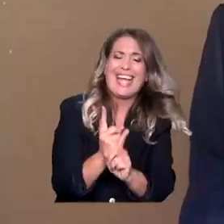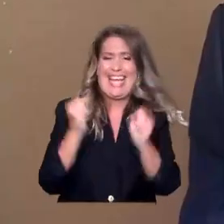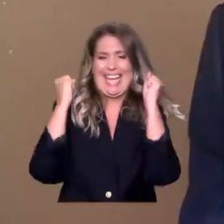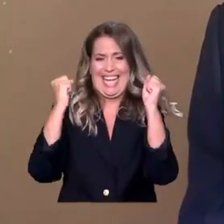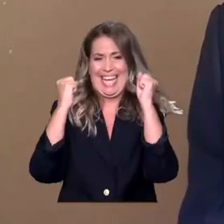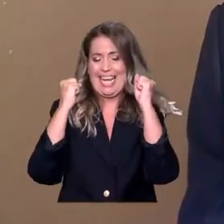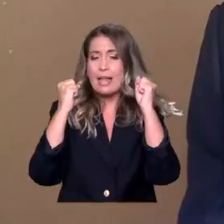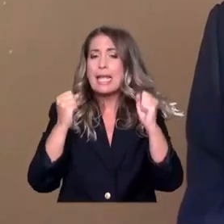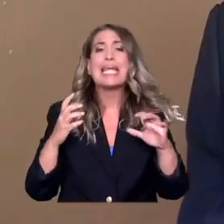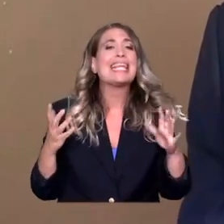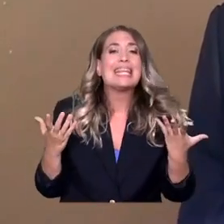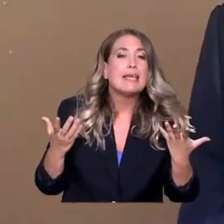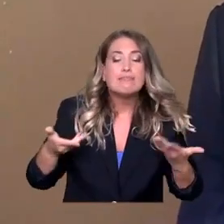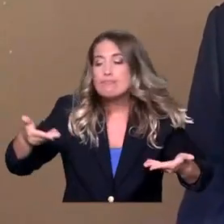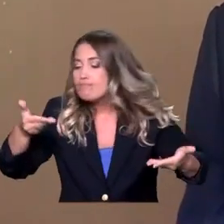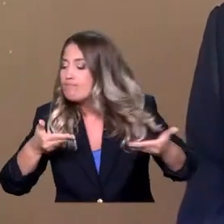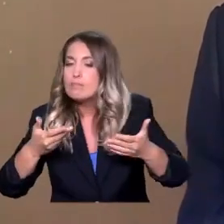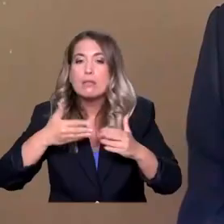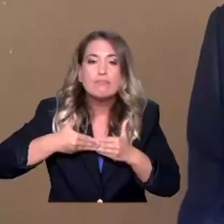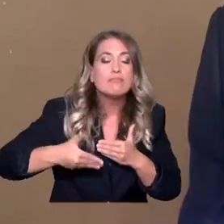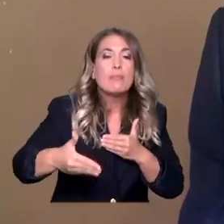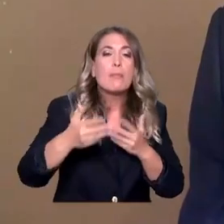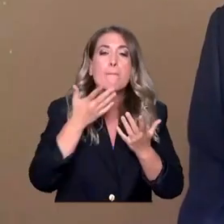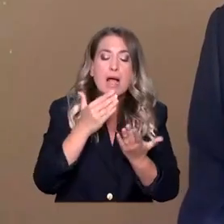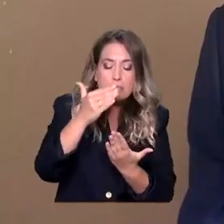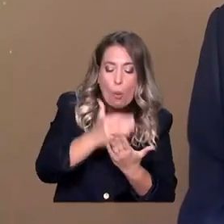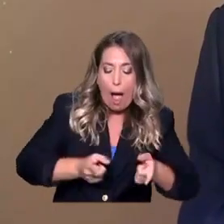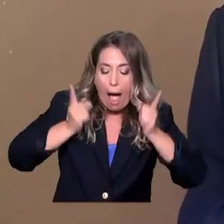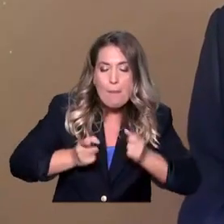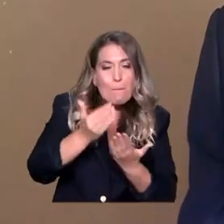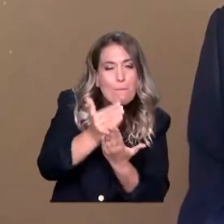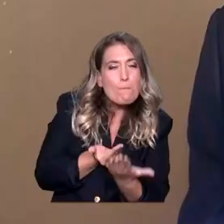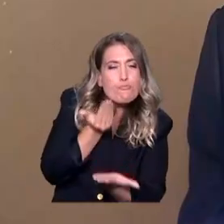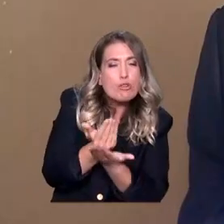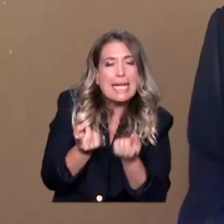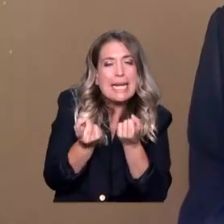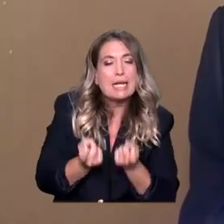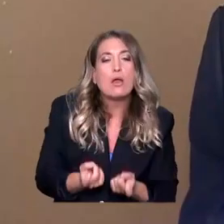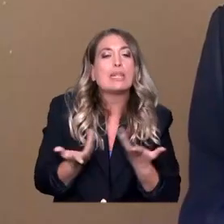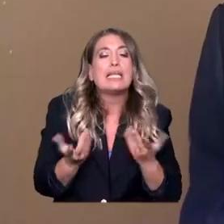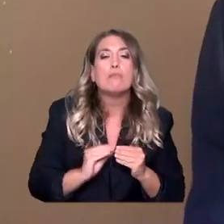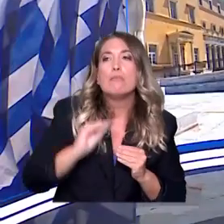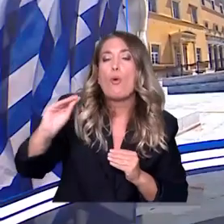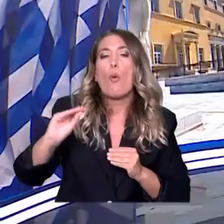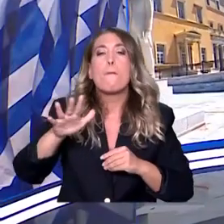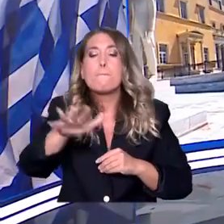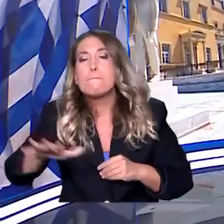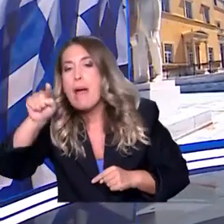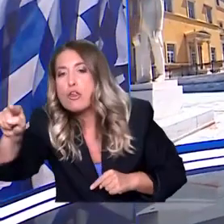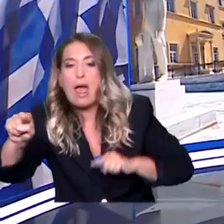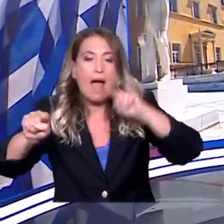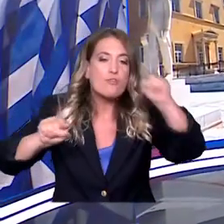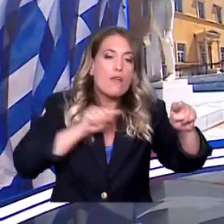πούν τα θεσμικά εκείνα κίνητρα που πιστεύω ότι πρέπει να θεσπίσω για να κάνω τη θέση σε μια παραμεθόρια περιοχή περισσότερο ελκυστική. Πάμε ως χάρη